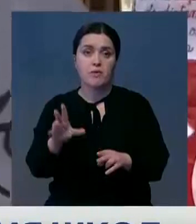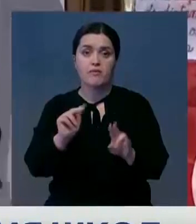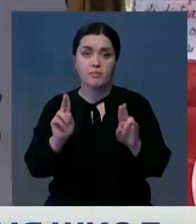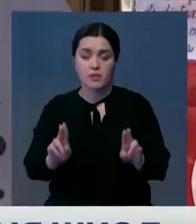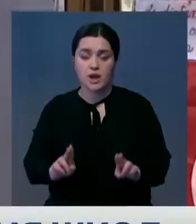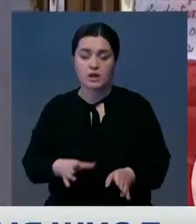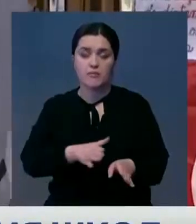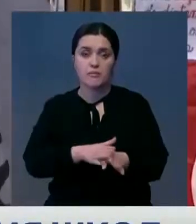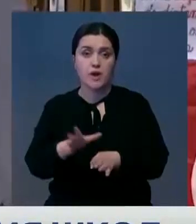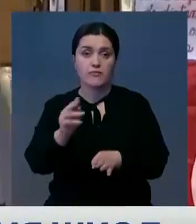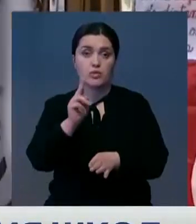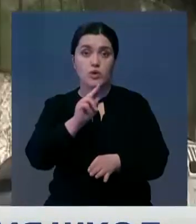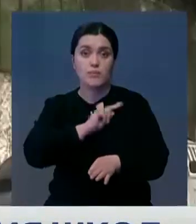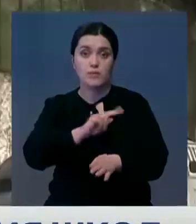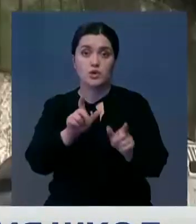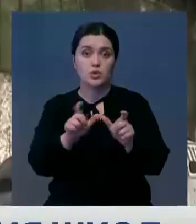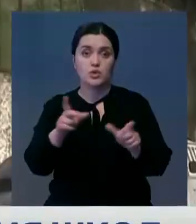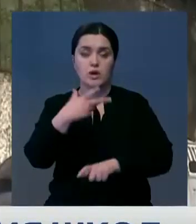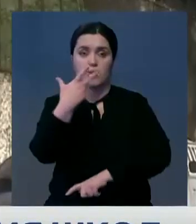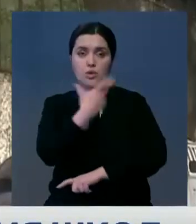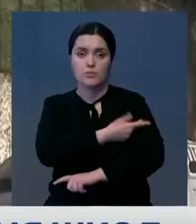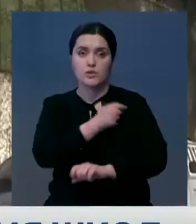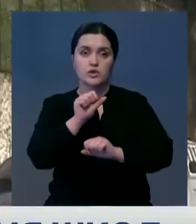кто работает в школах, не получат прививку против коронавируса.